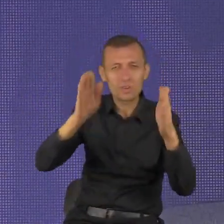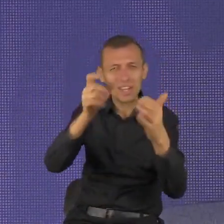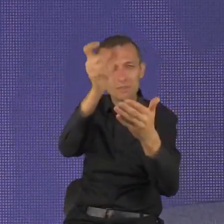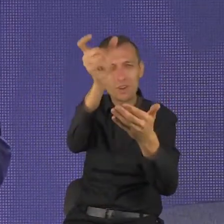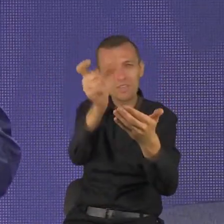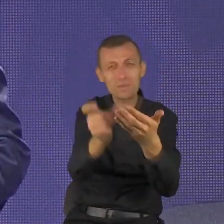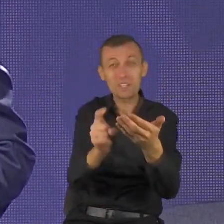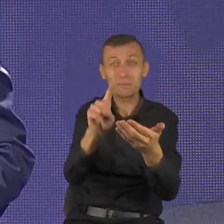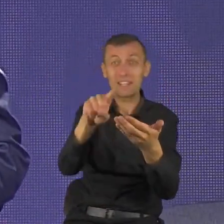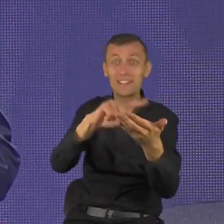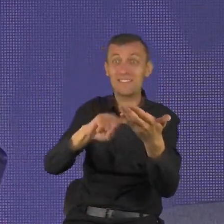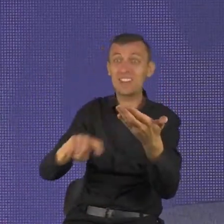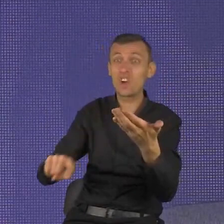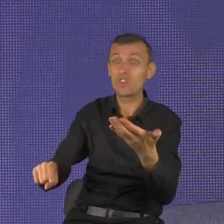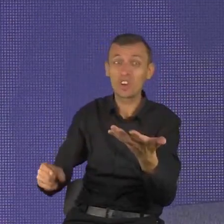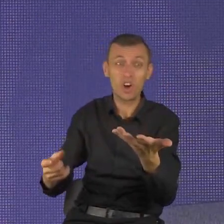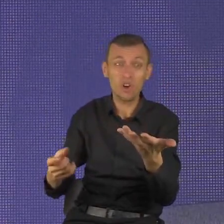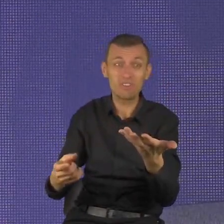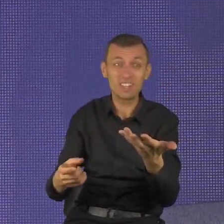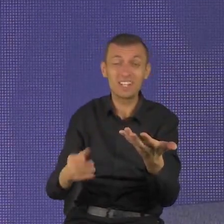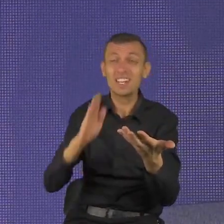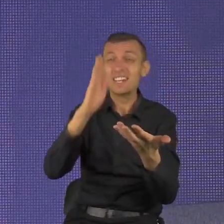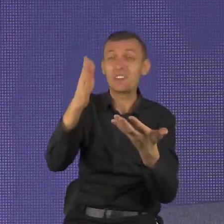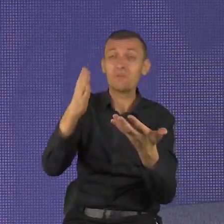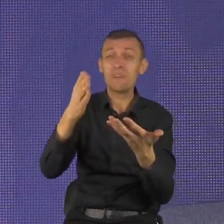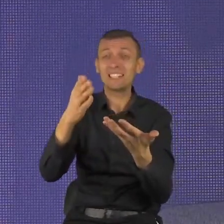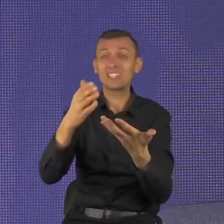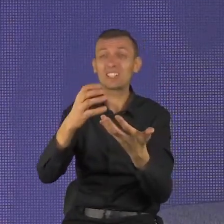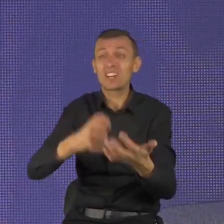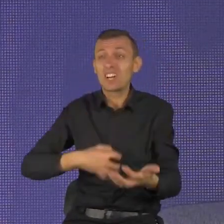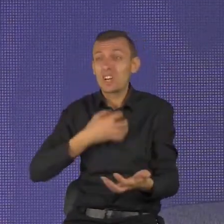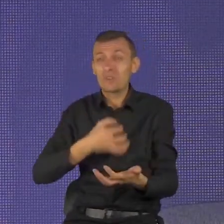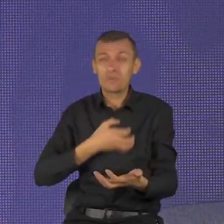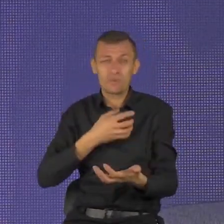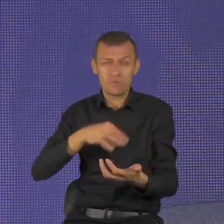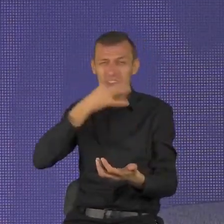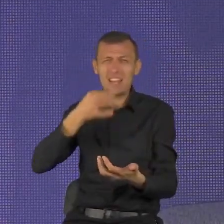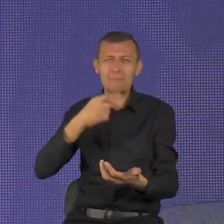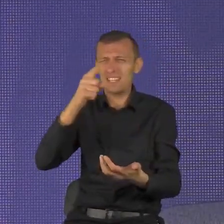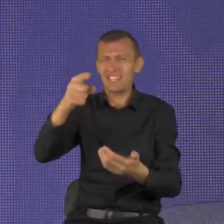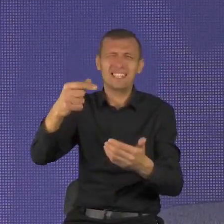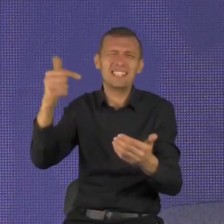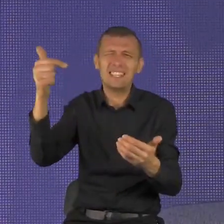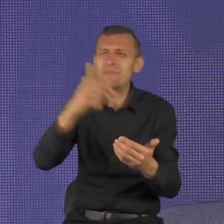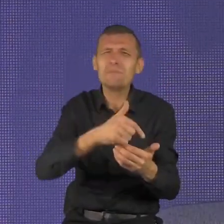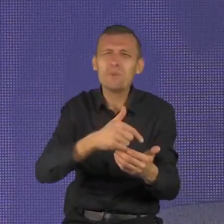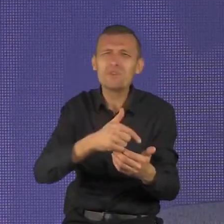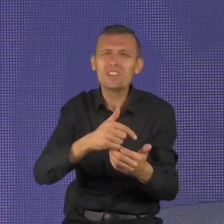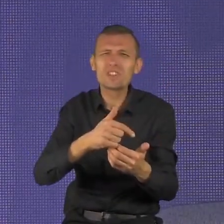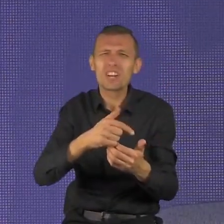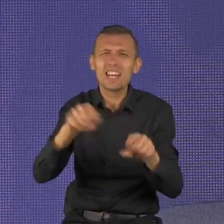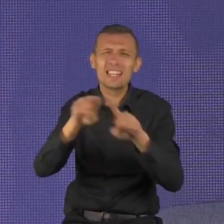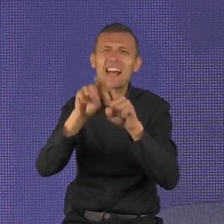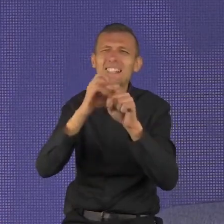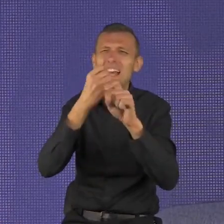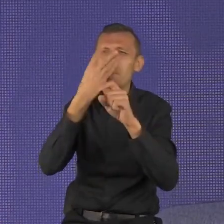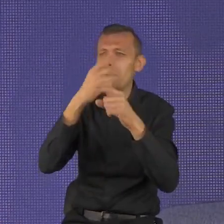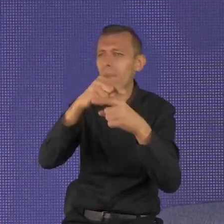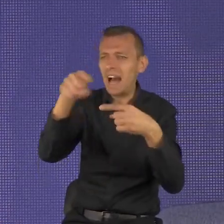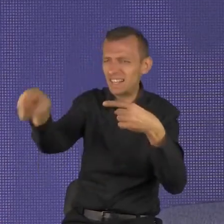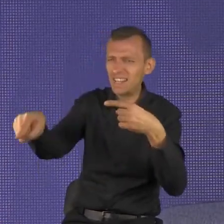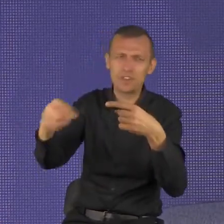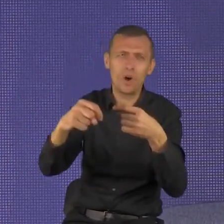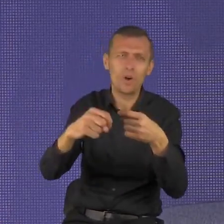będziesz musiał porównywać się z innymi. Nie musisz już dalej pachnieć jak inni, ubierać się jak inni, wyglądać jak